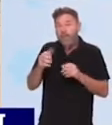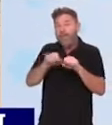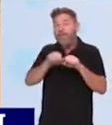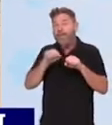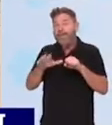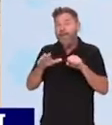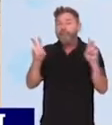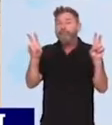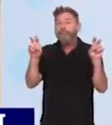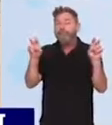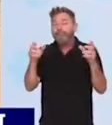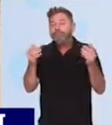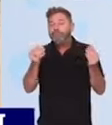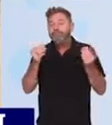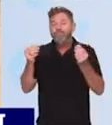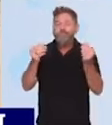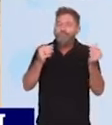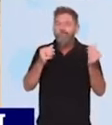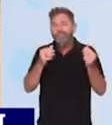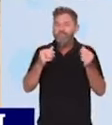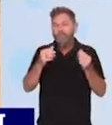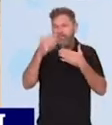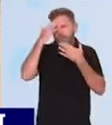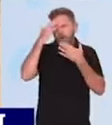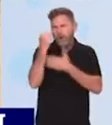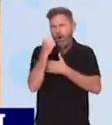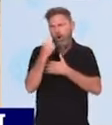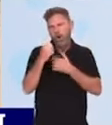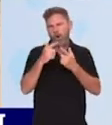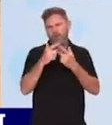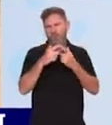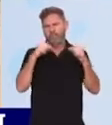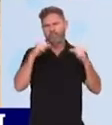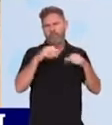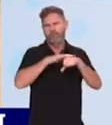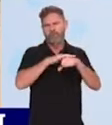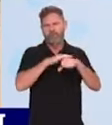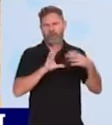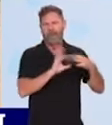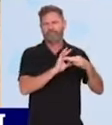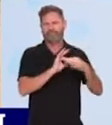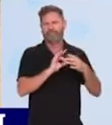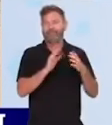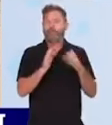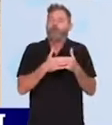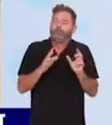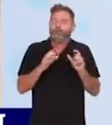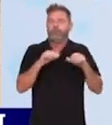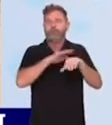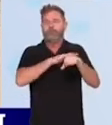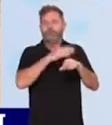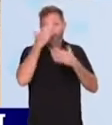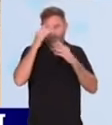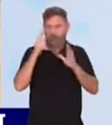qu'on va qualifier sinon d'ultra-nationalistes marocains, au moins très très proches du pouvoir. Voilà pourquoi il faut être extrêmement prudent.